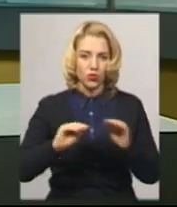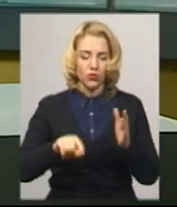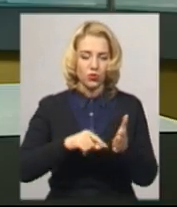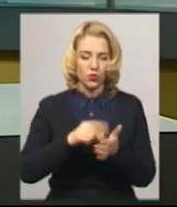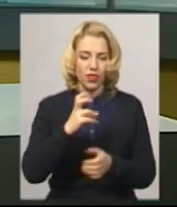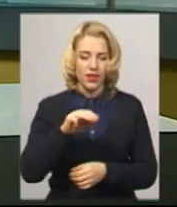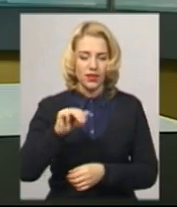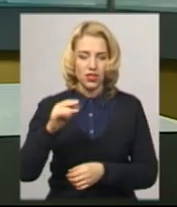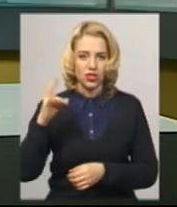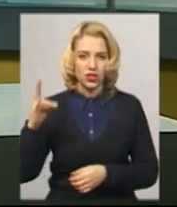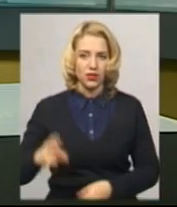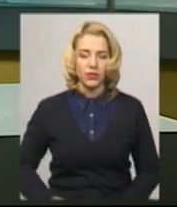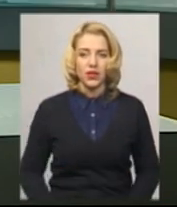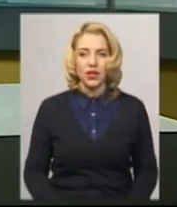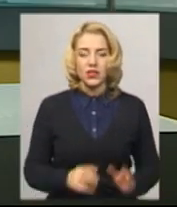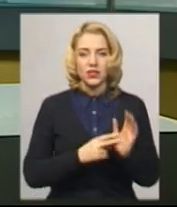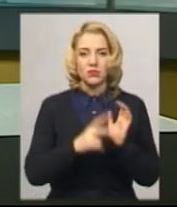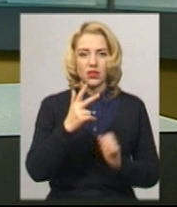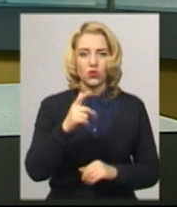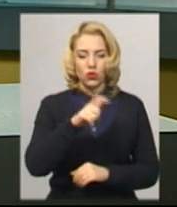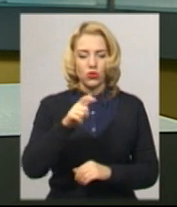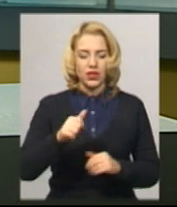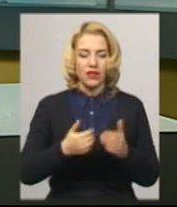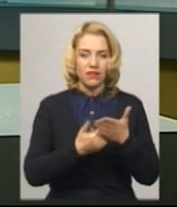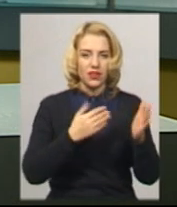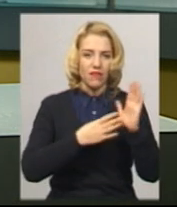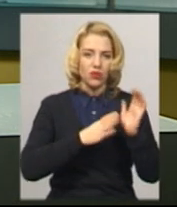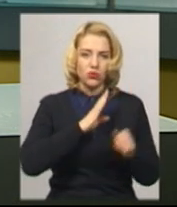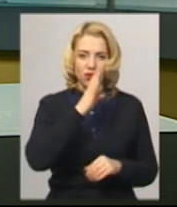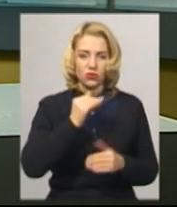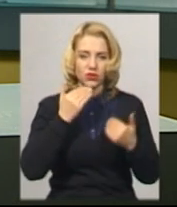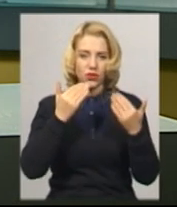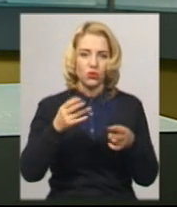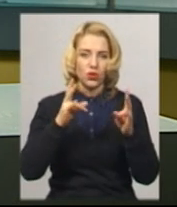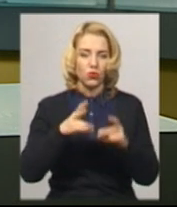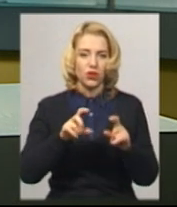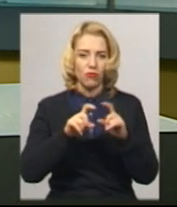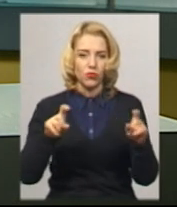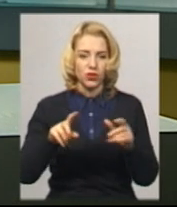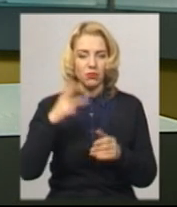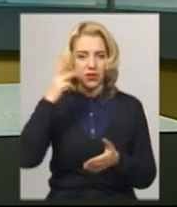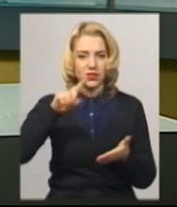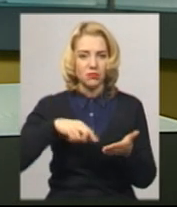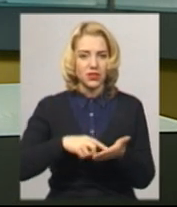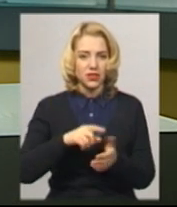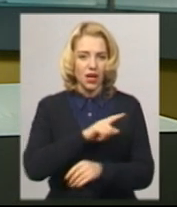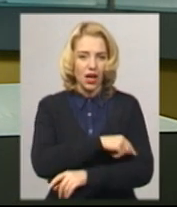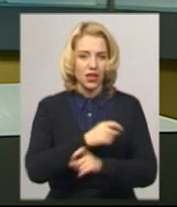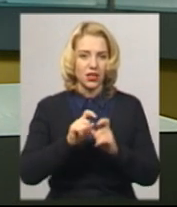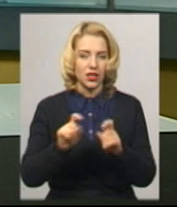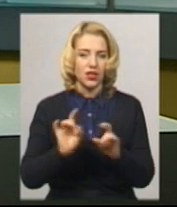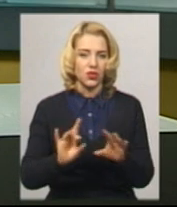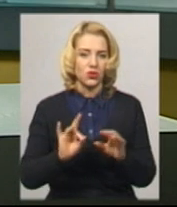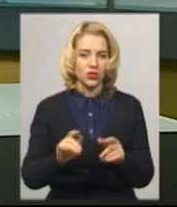73 людей за 6 годин від 9 ранку звернулися у травмпункт Хмельницької міської лікарні, каже завідуючий